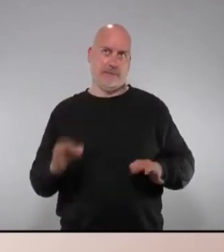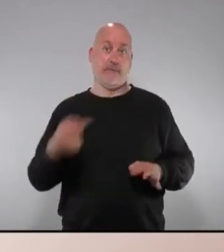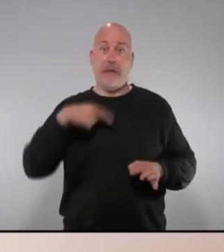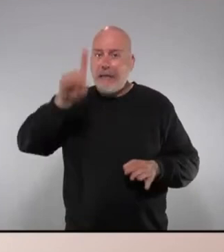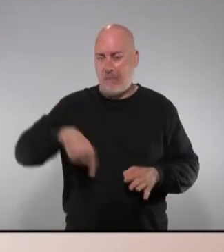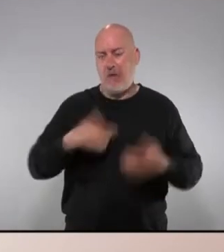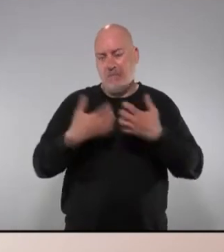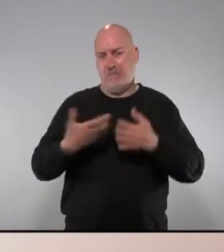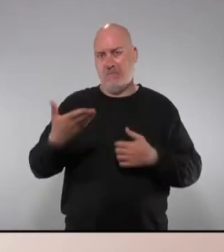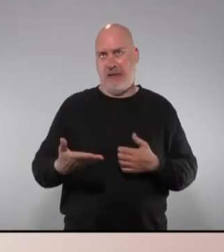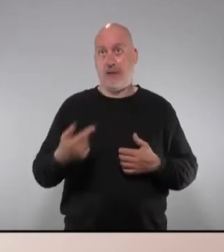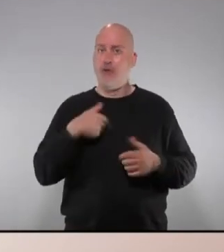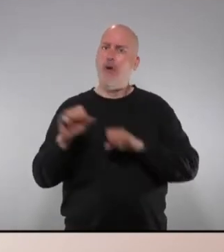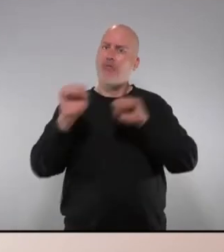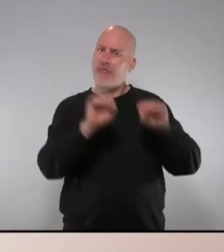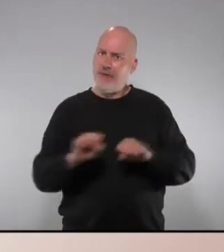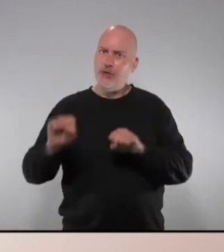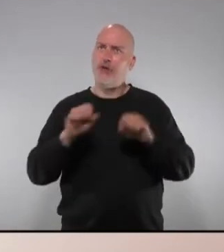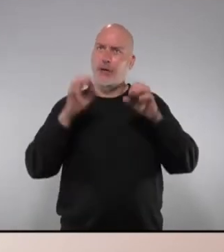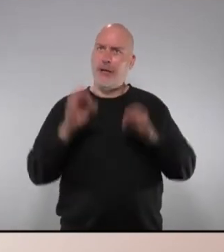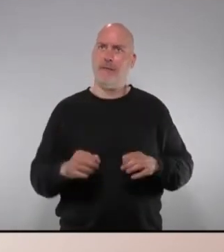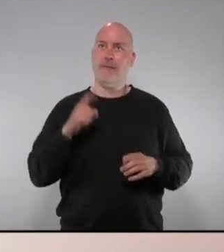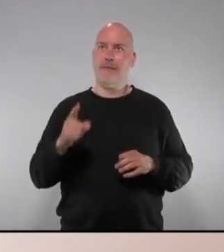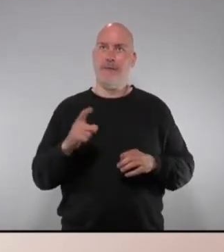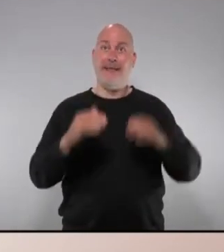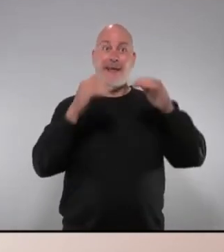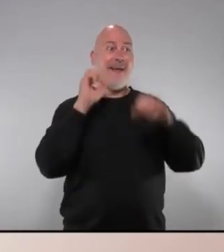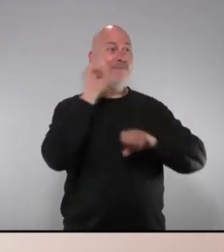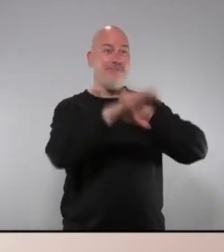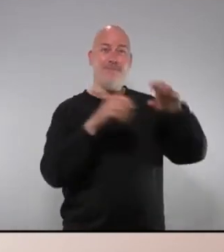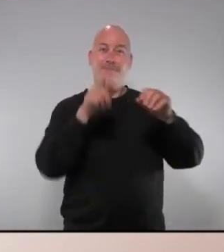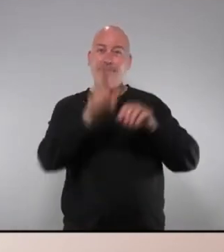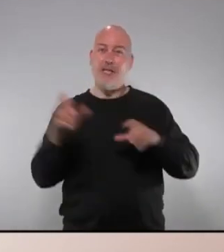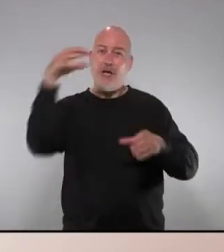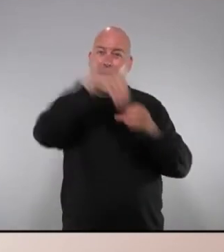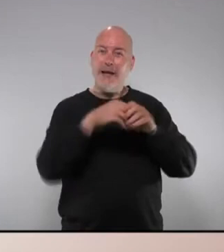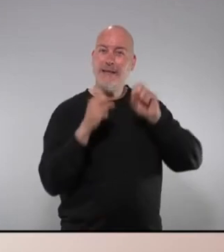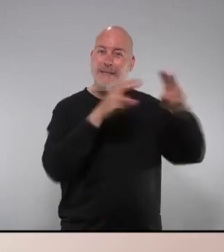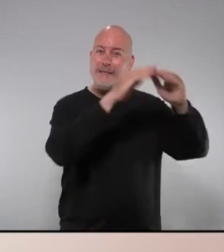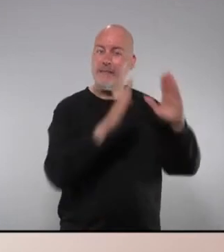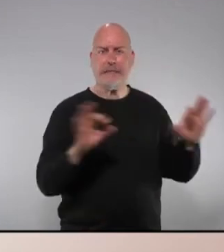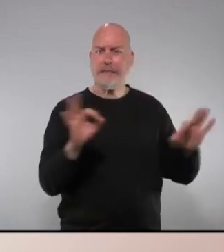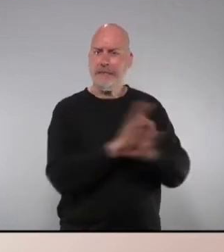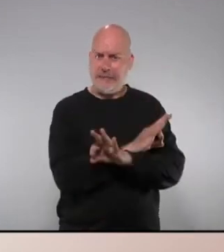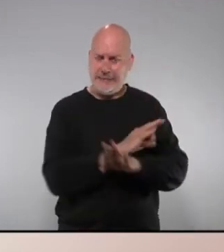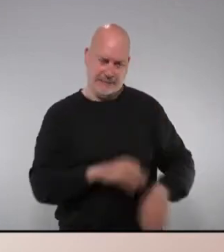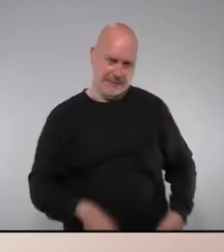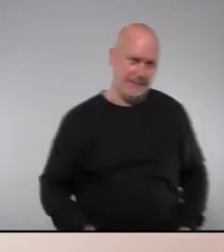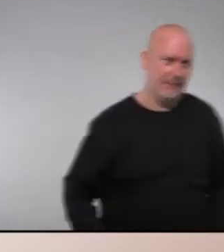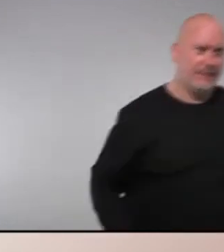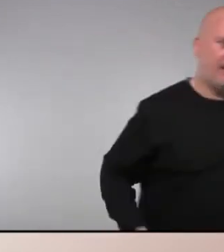funcionin i jo soc una defensora a més a més de la desinstitucionalització del sistema jo potser perquè vinc de pagès i sé